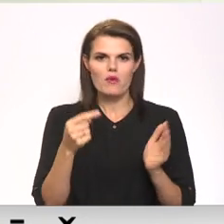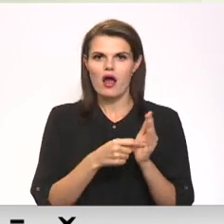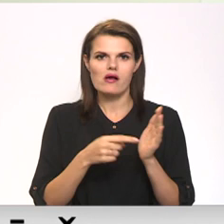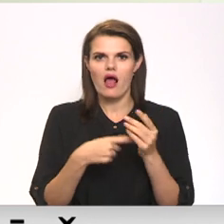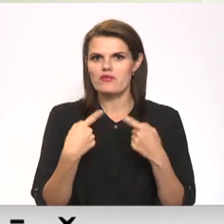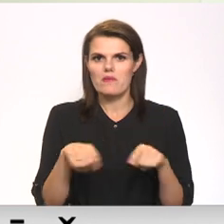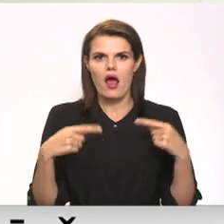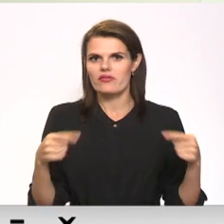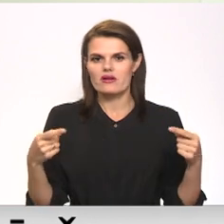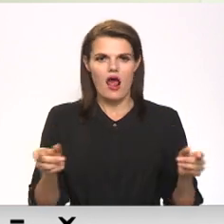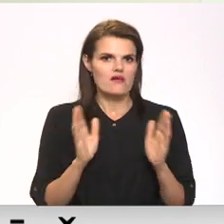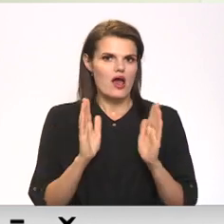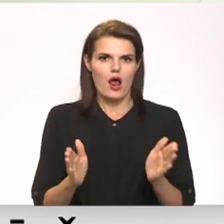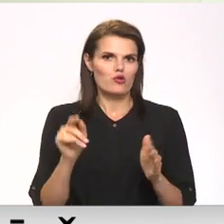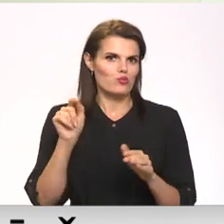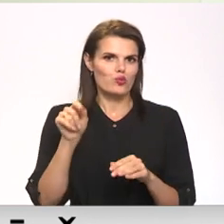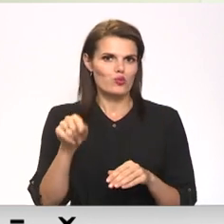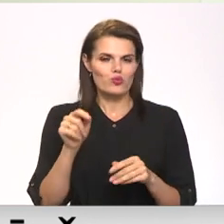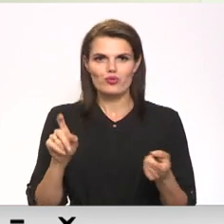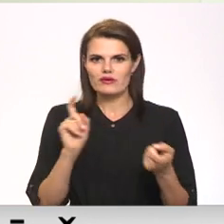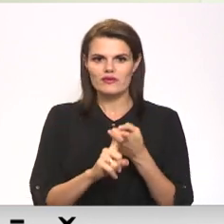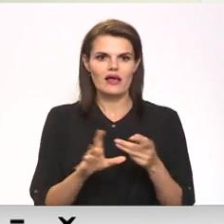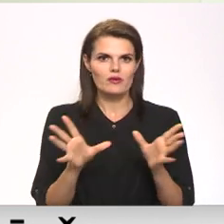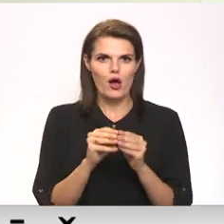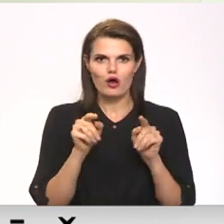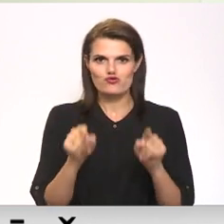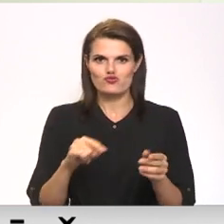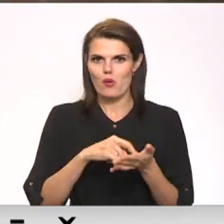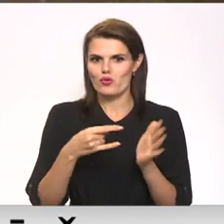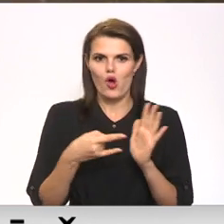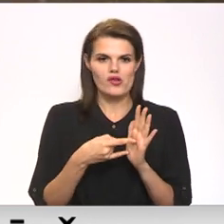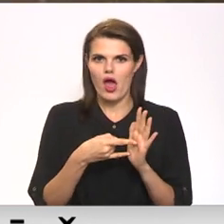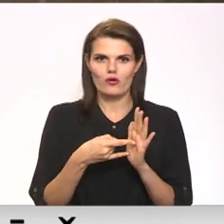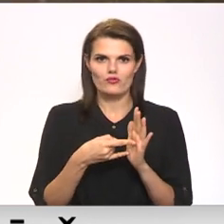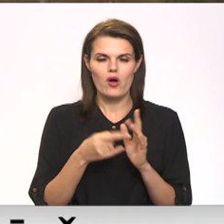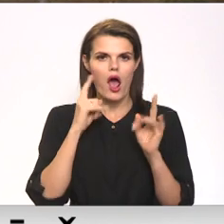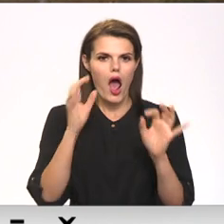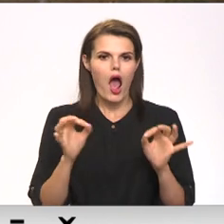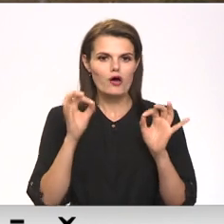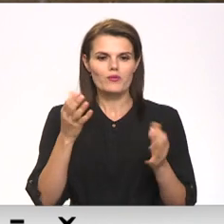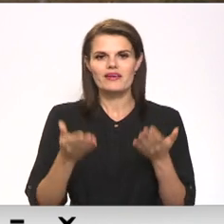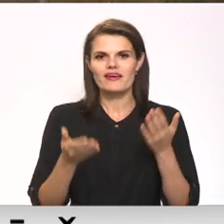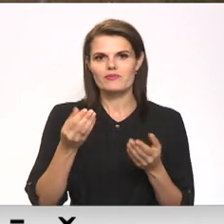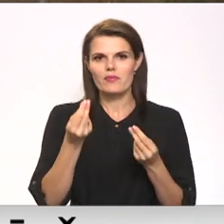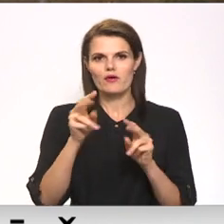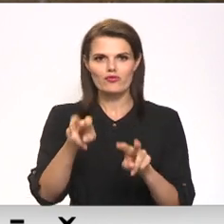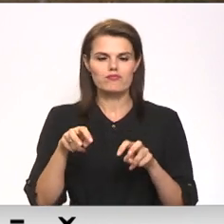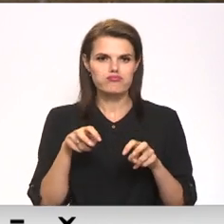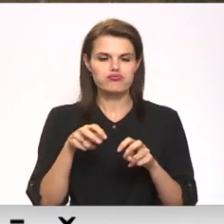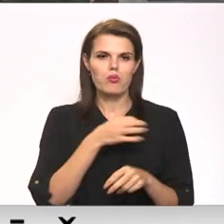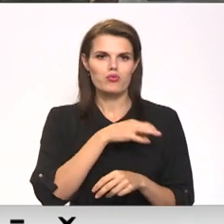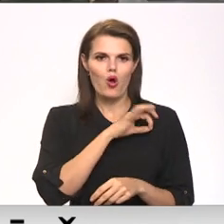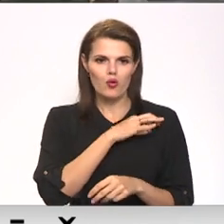materiāli varētu būt šeit saistībā ar šo te projektu. Aizdomas par iespējumu līdzakļu izkrāpšanu